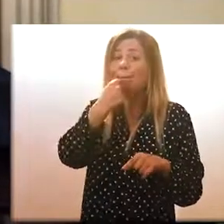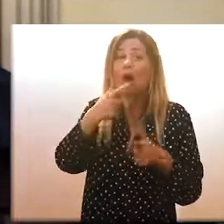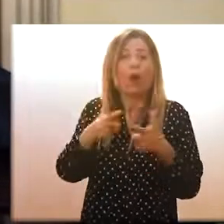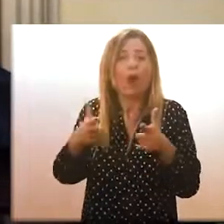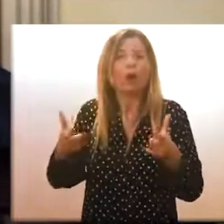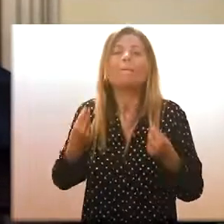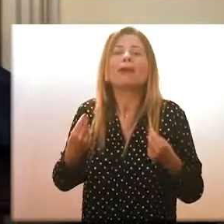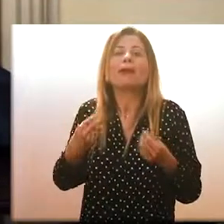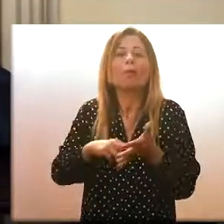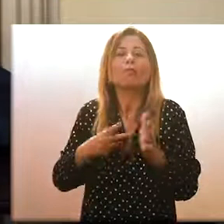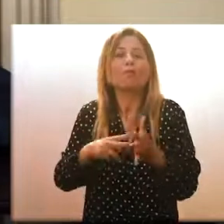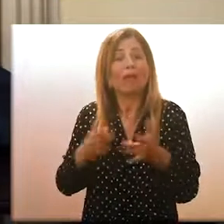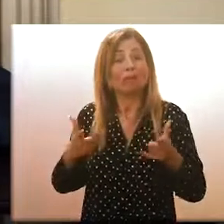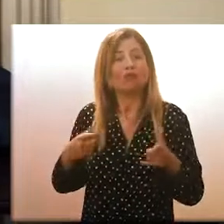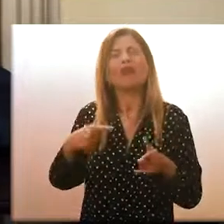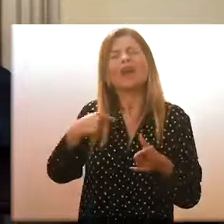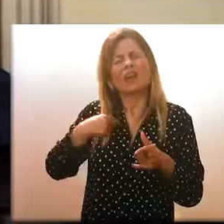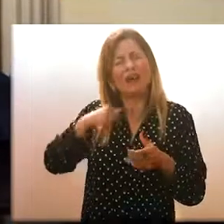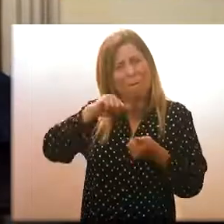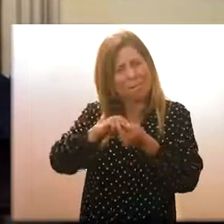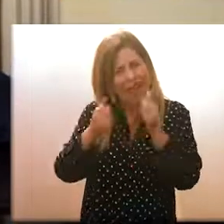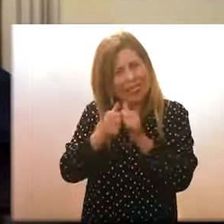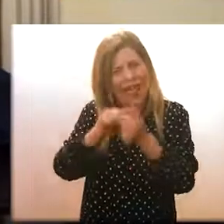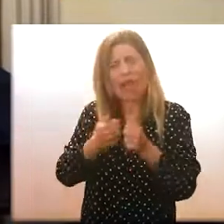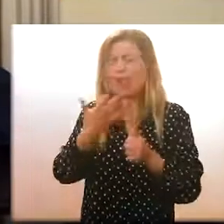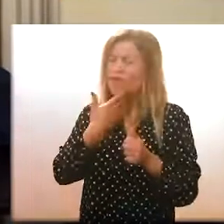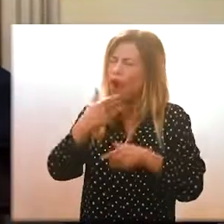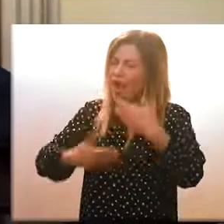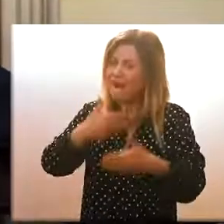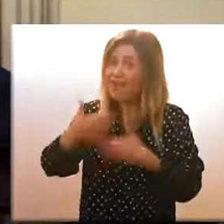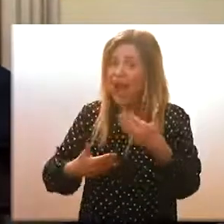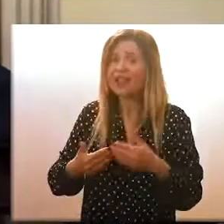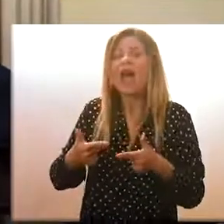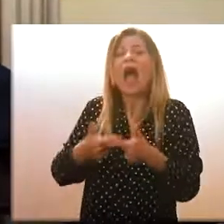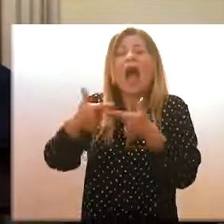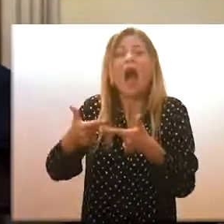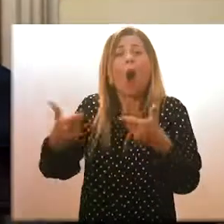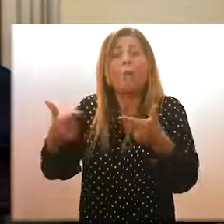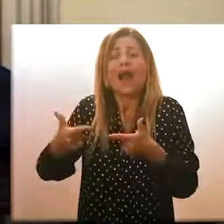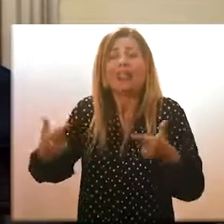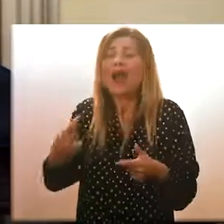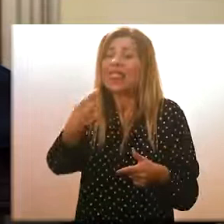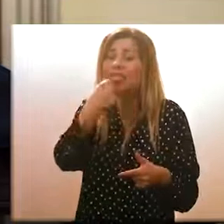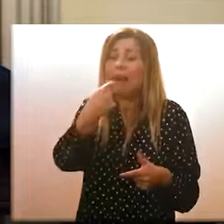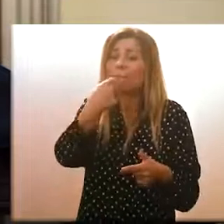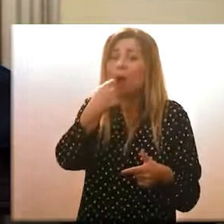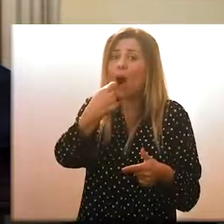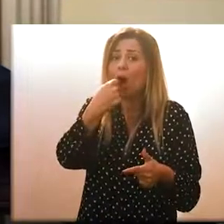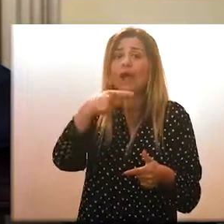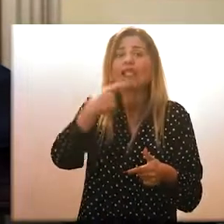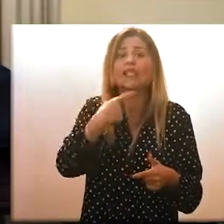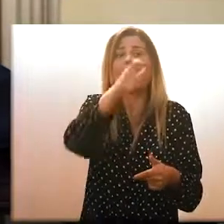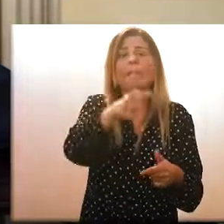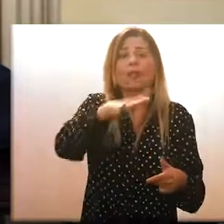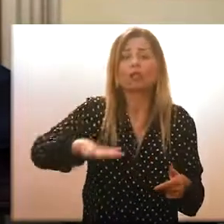asintomatici, quindi adesso la battaglia che bisogna portare avanti è quella di aumentare i tamponi nei confronti di